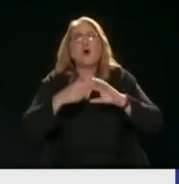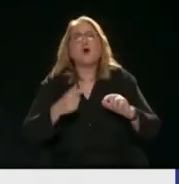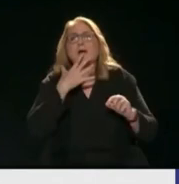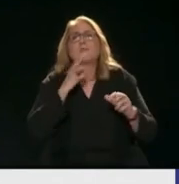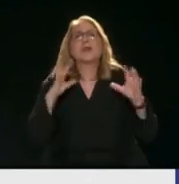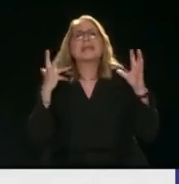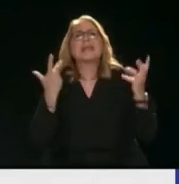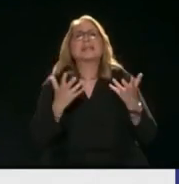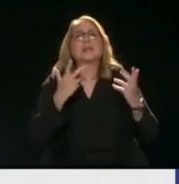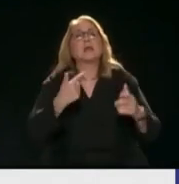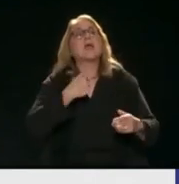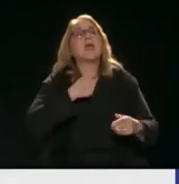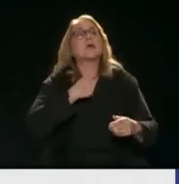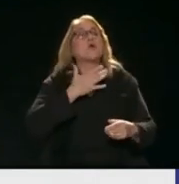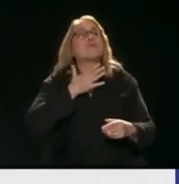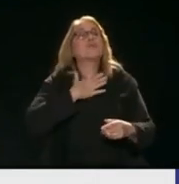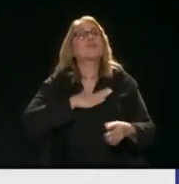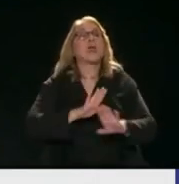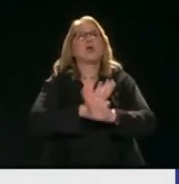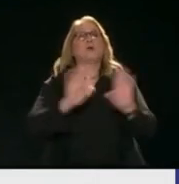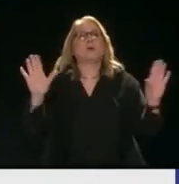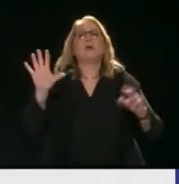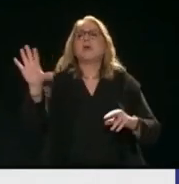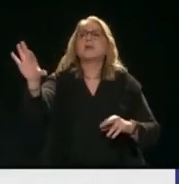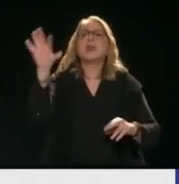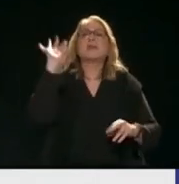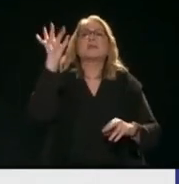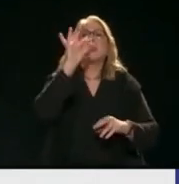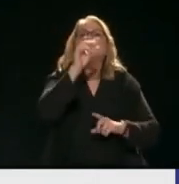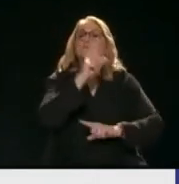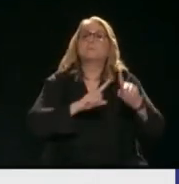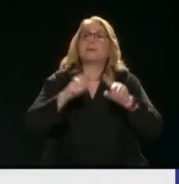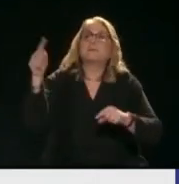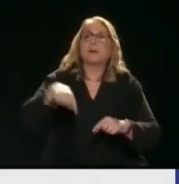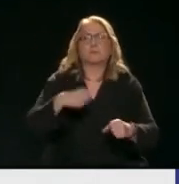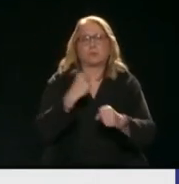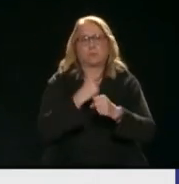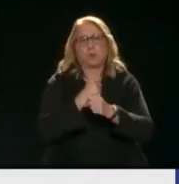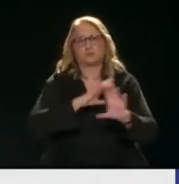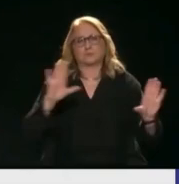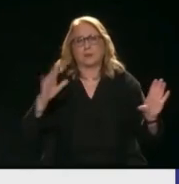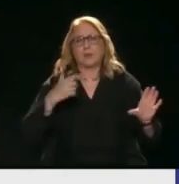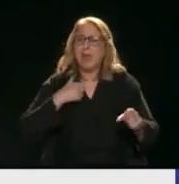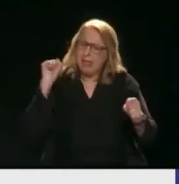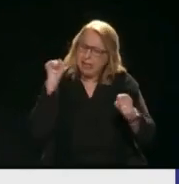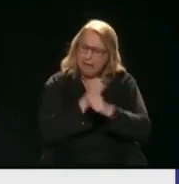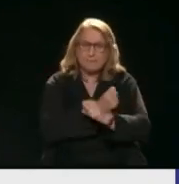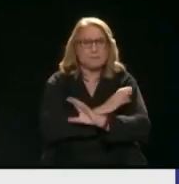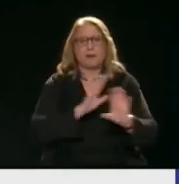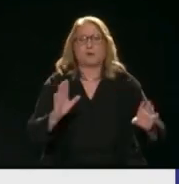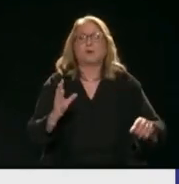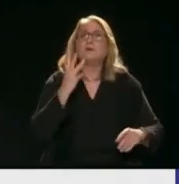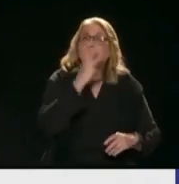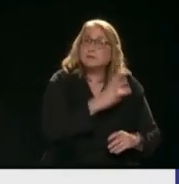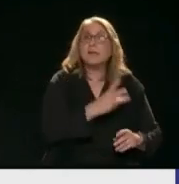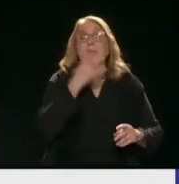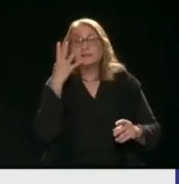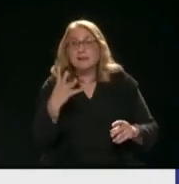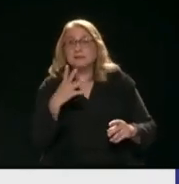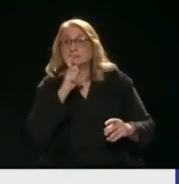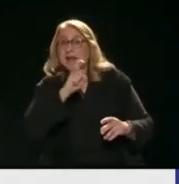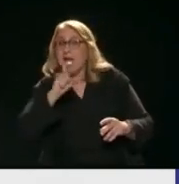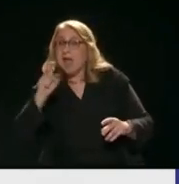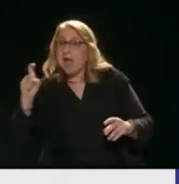Ποιοι θέλουν να έρθουν να δουλέψουν Σε μια τεράστια ανάπτυξη Που και τρία και τέσσερα εκατομμύρια εργάτες Αυτή η χώρα μπορεί να